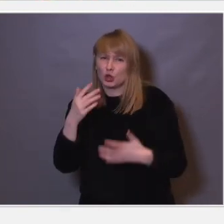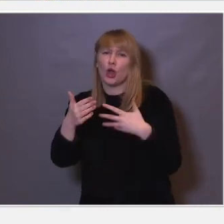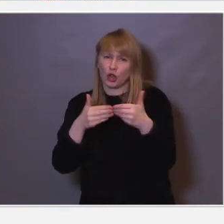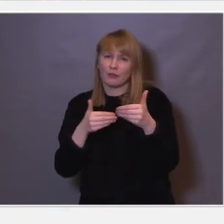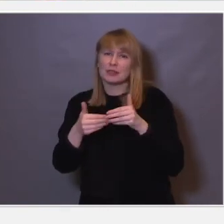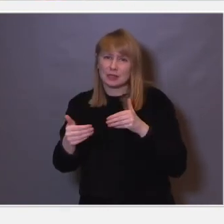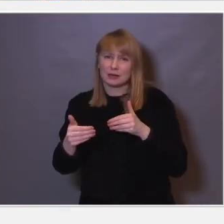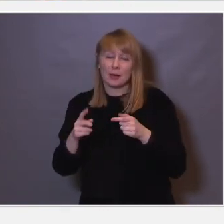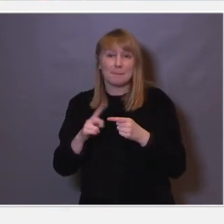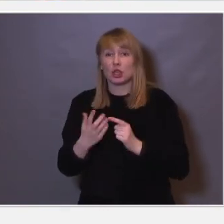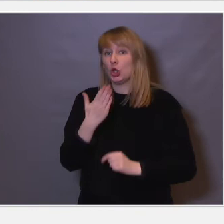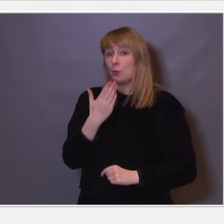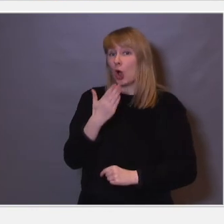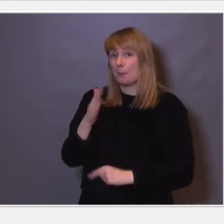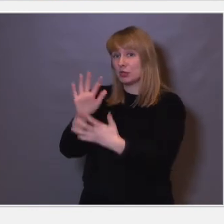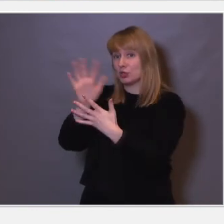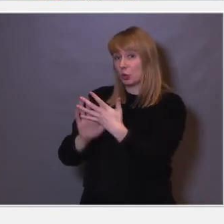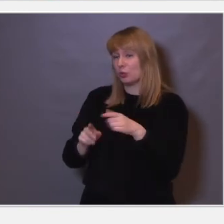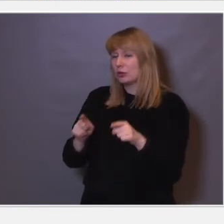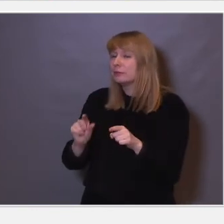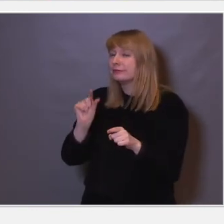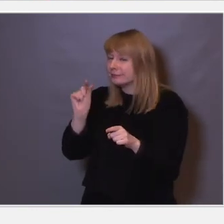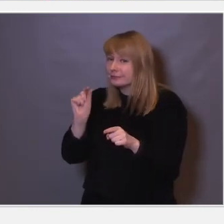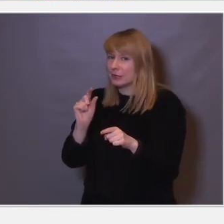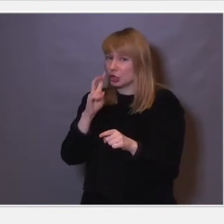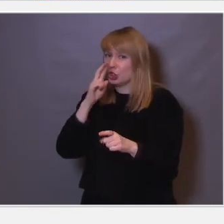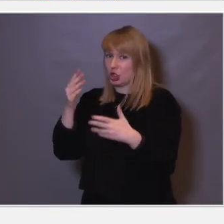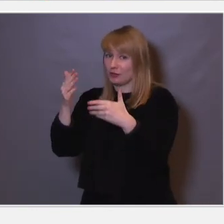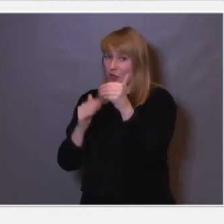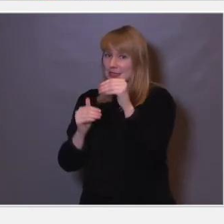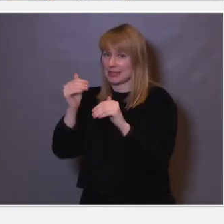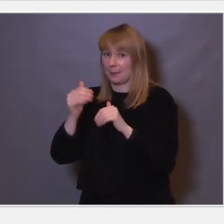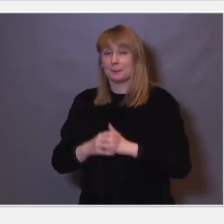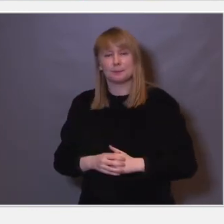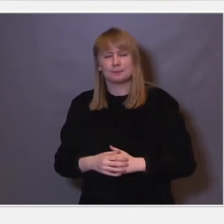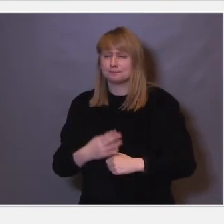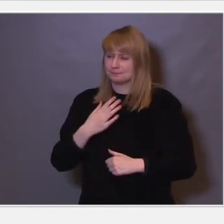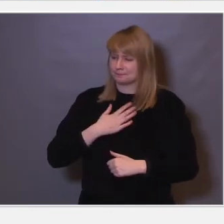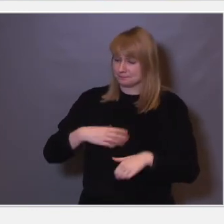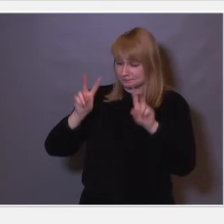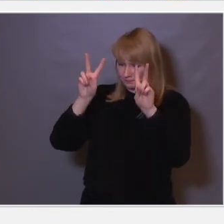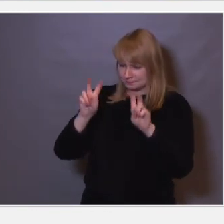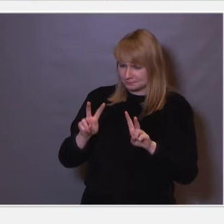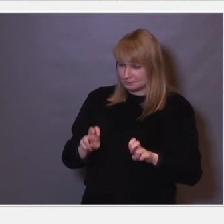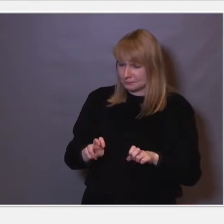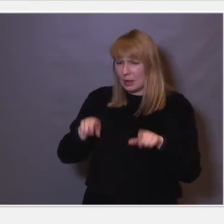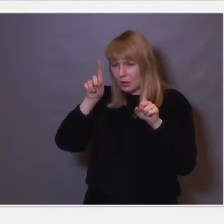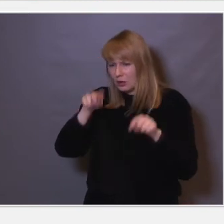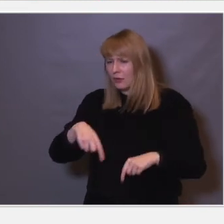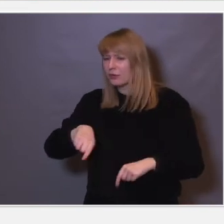i denne hypokampestrukturen er det noe nydannelse. Og så prøver man å finne ut finneste måter å